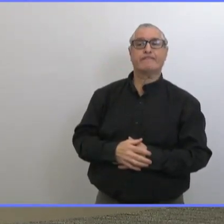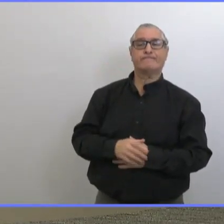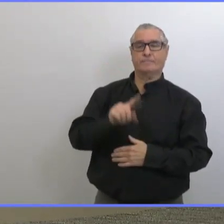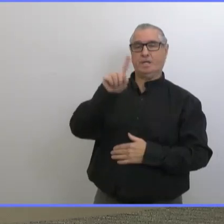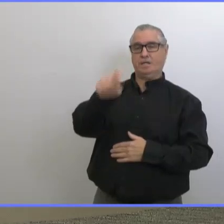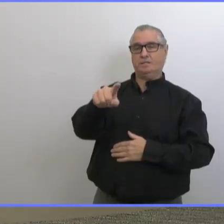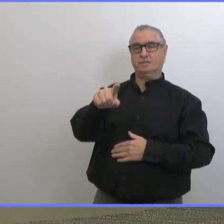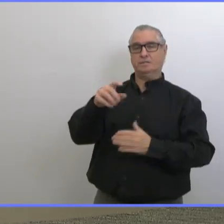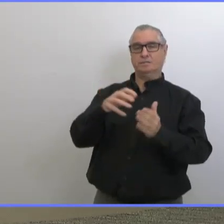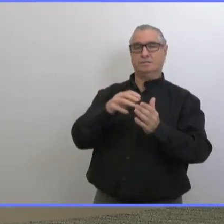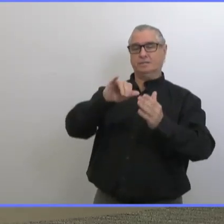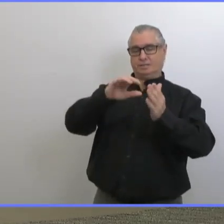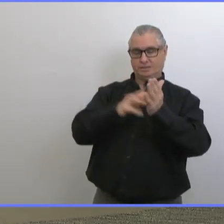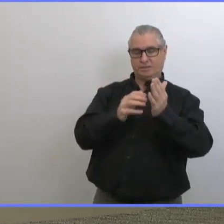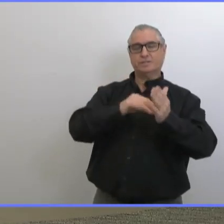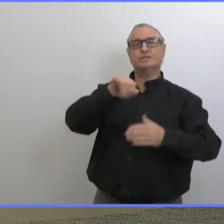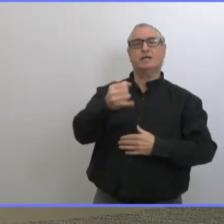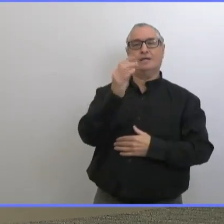Dr. Reimer